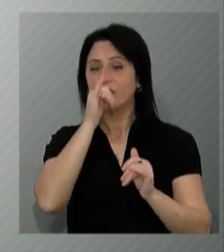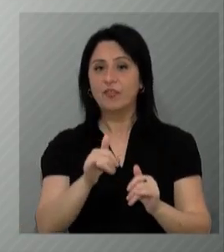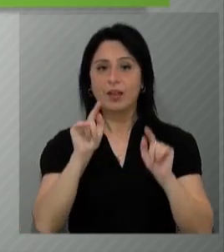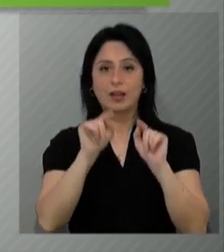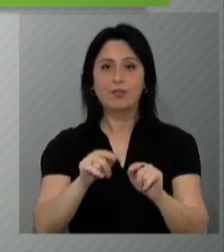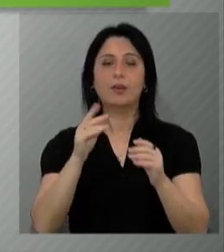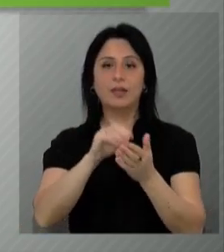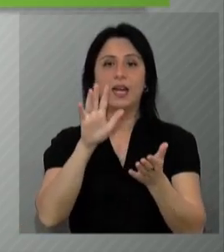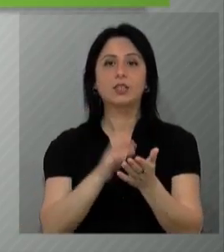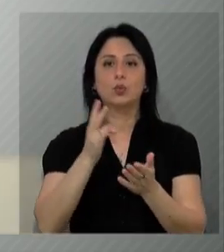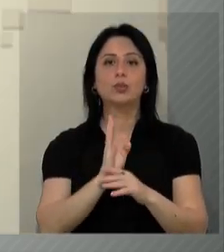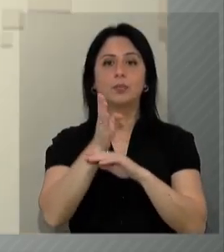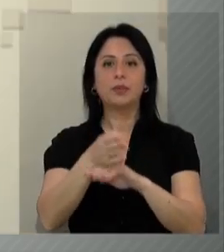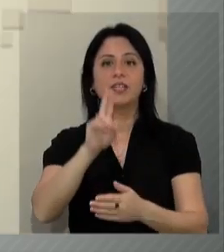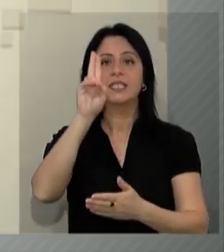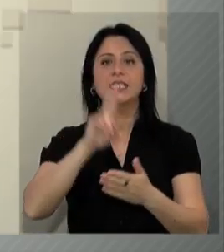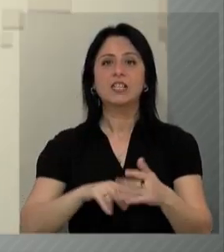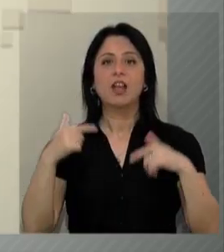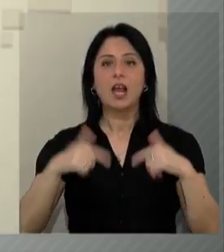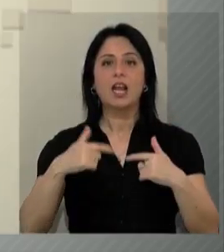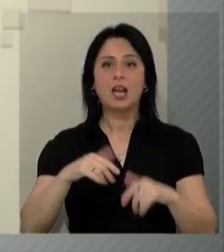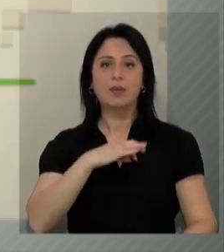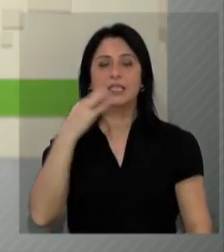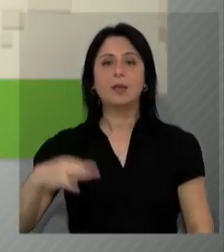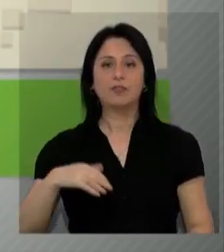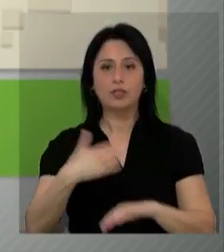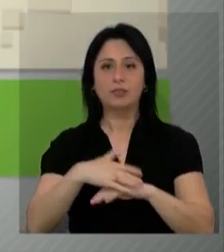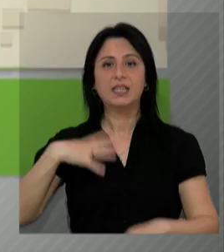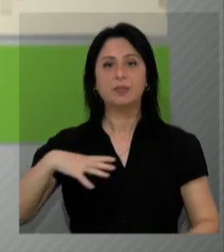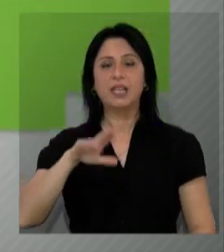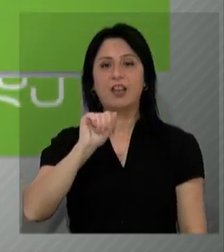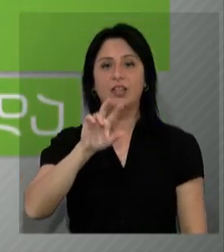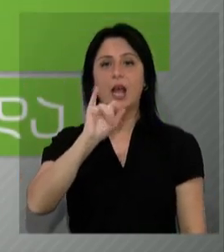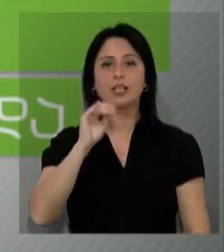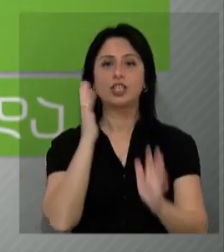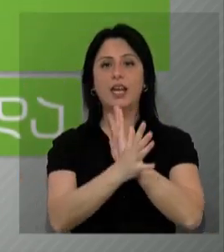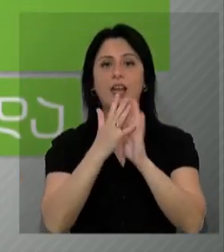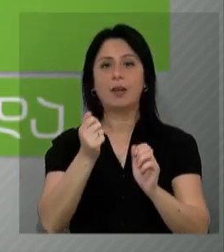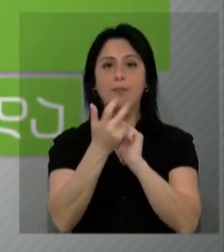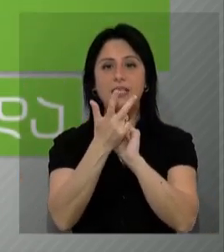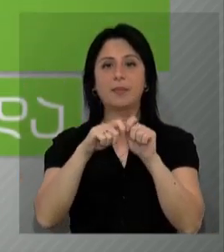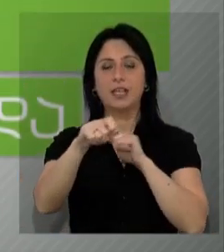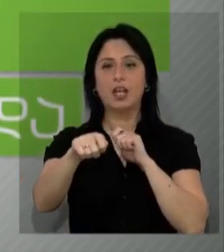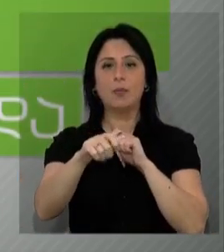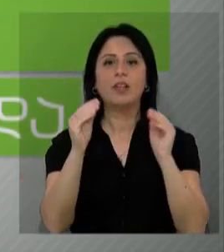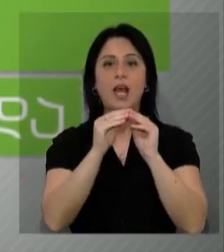üçün sertifikat imtihanı kətibəsində müraciət edə bilərsiz. İnvantibilisi David Almaşı Nəbəl Kütçəsi 13-cü kilometr, şəbə və bazara çıxmaq şərtilə saat